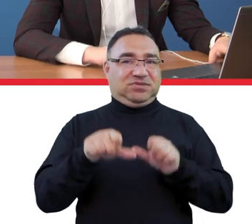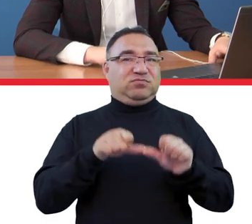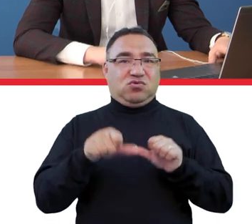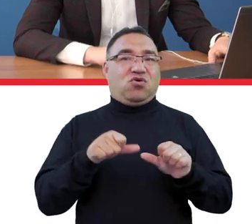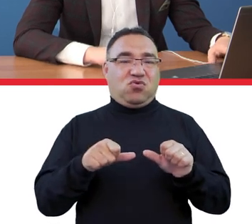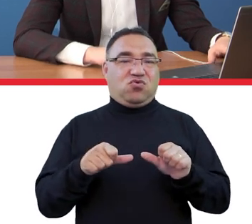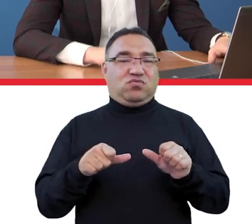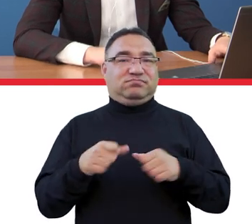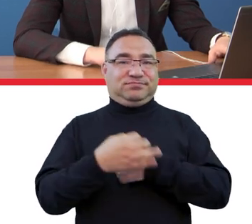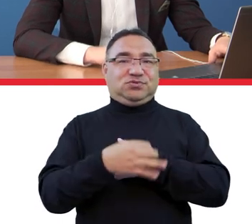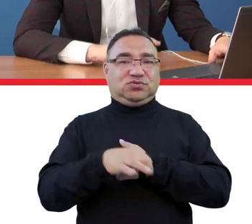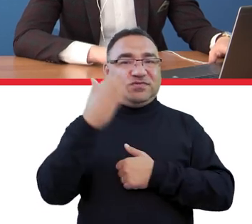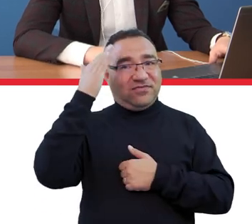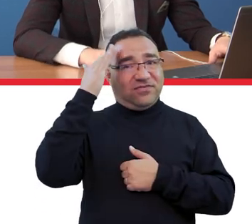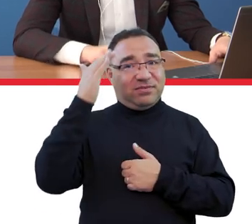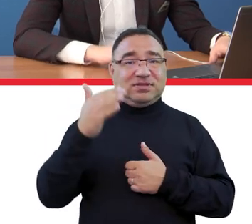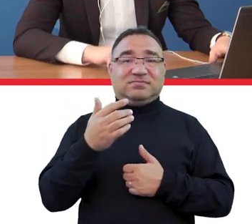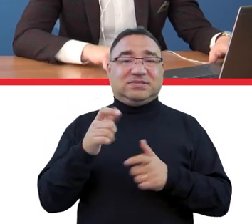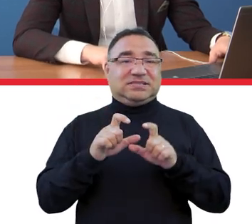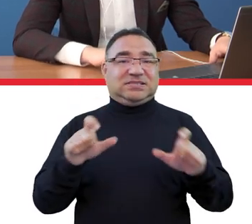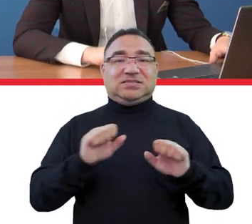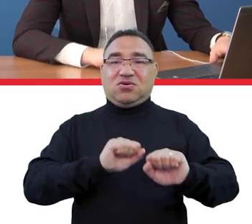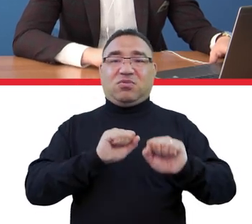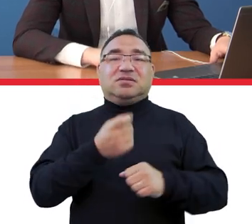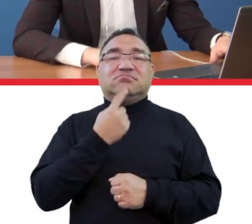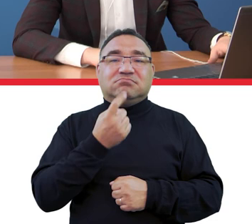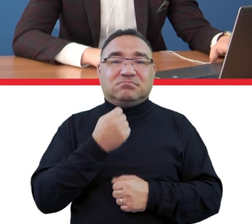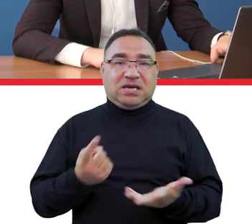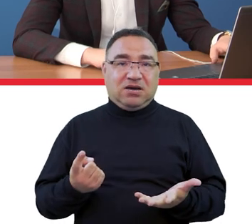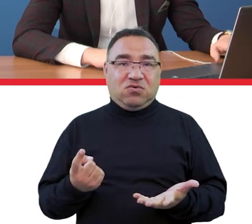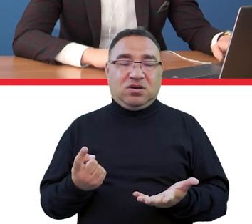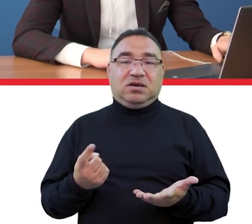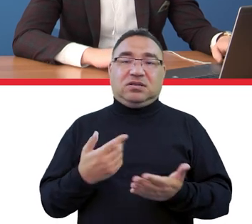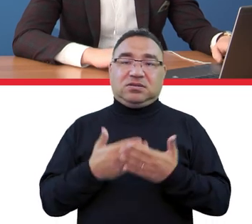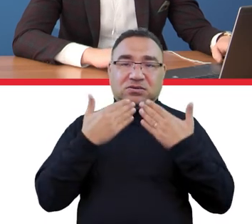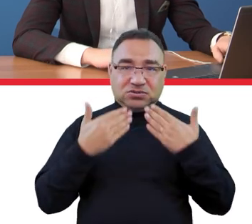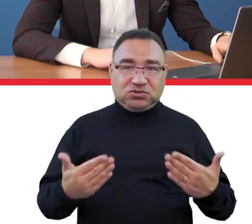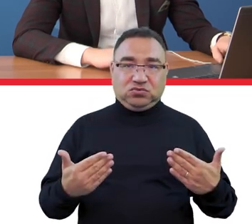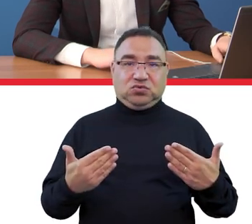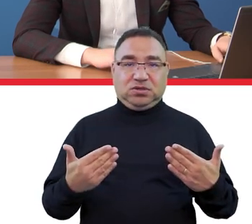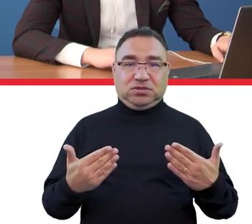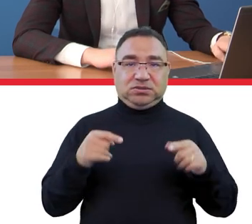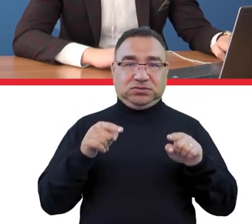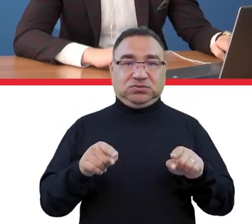akademickim bo wiemy że tego czasu na obrony było mało dlatego bardzo dziękuję za to